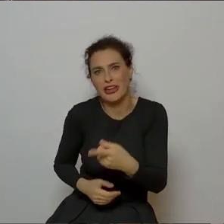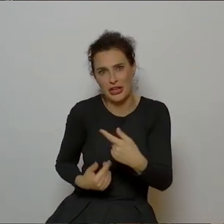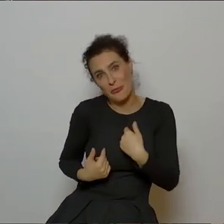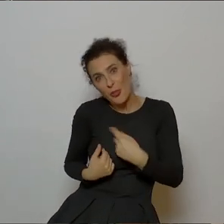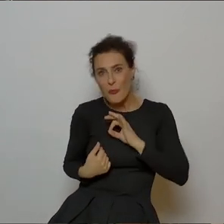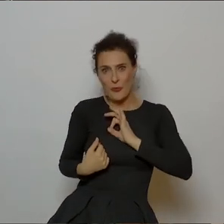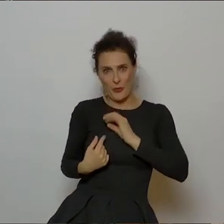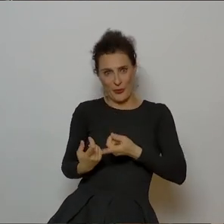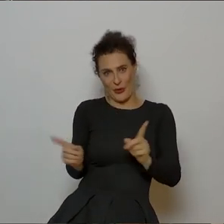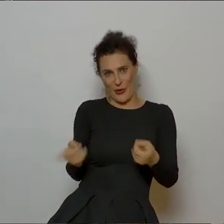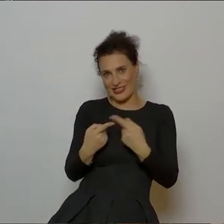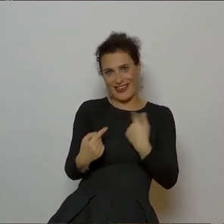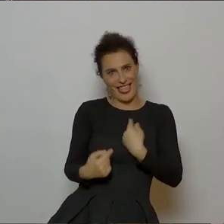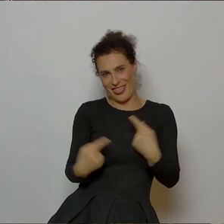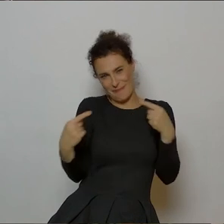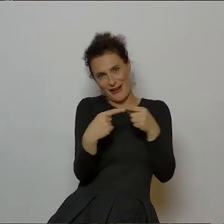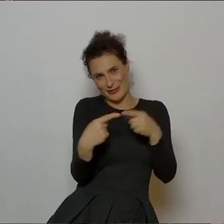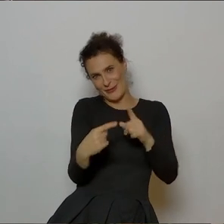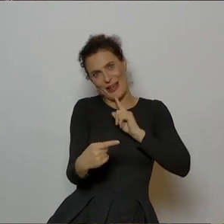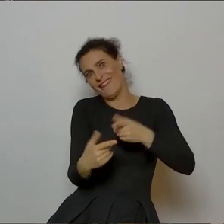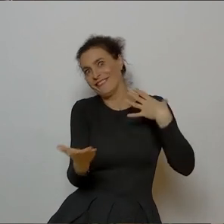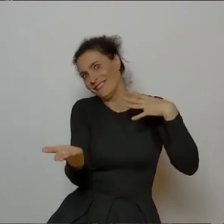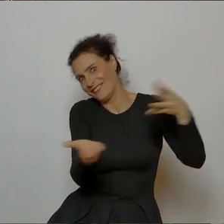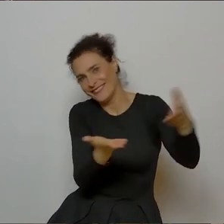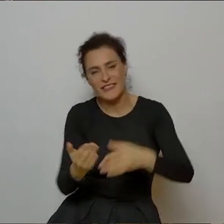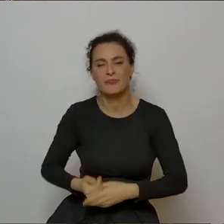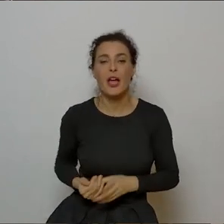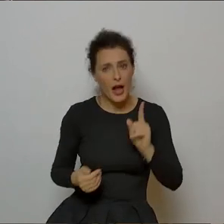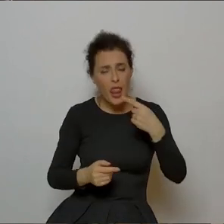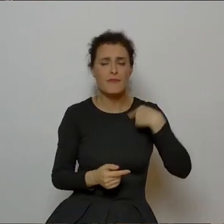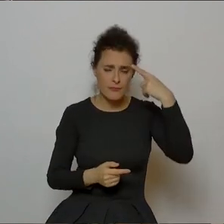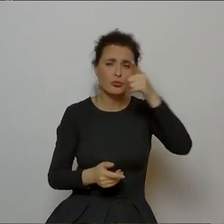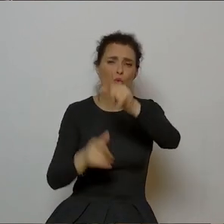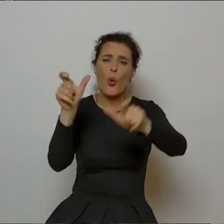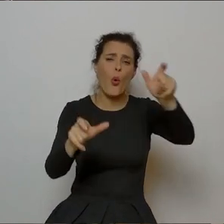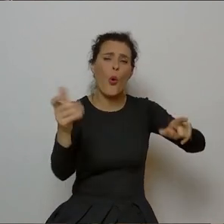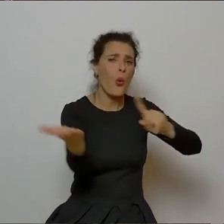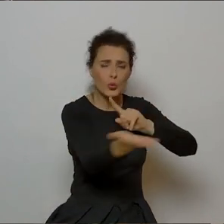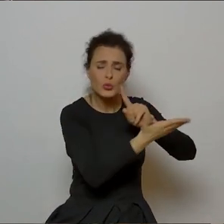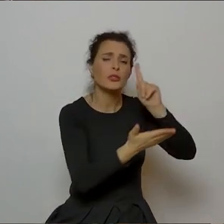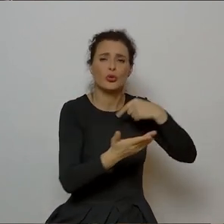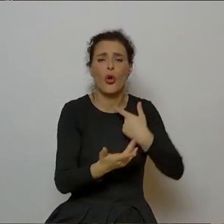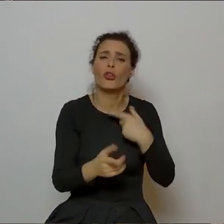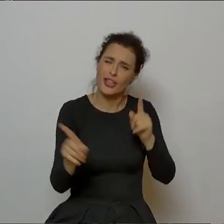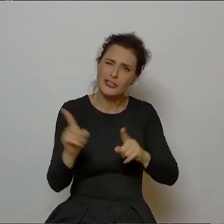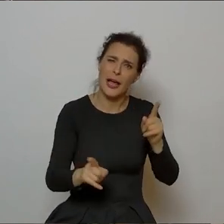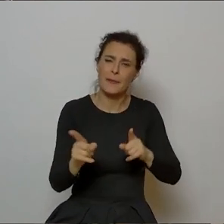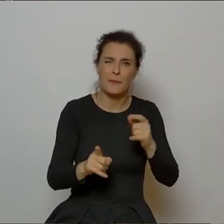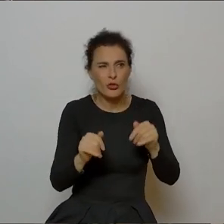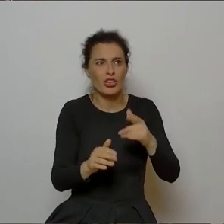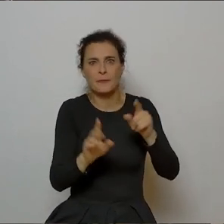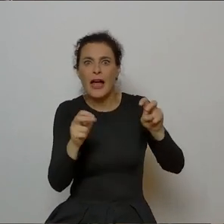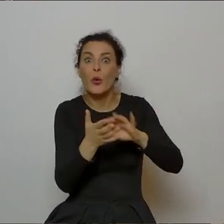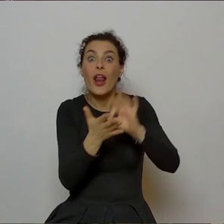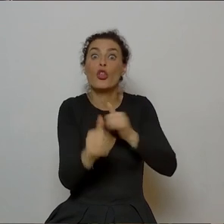mój koncert, więc mi nie wypada. Ale mówię, odzew jaki był chyba świadczy o tym, że czasami trzeba trochę, nie wiem, wykorzystując